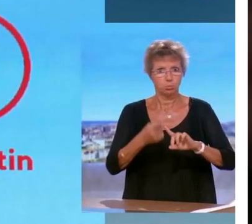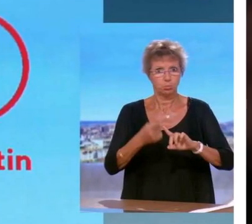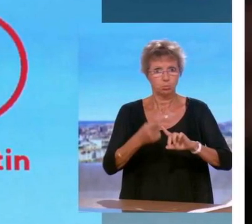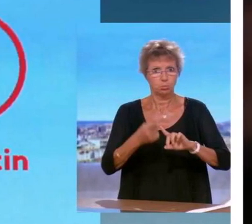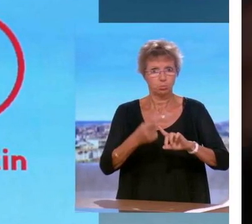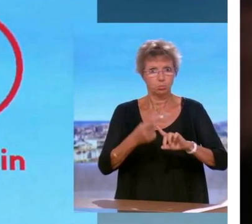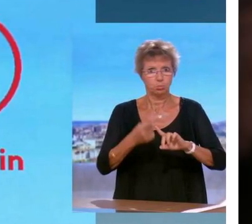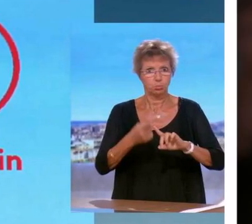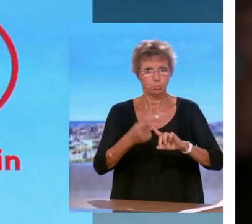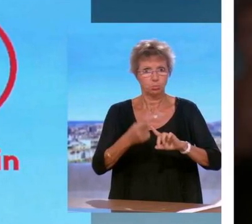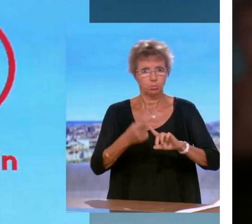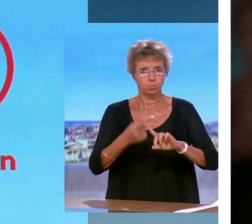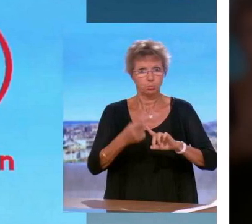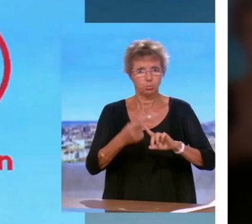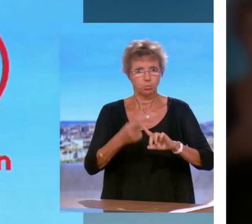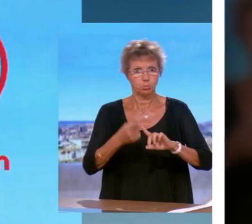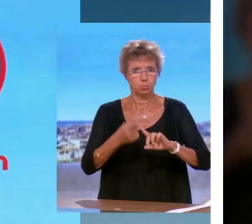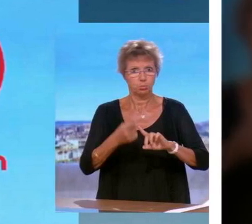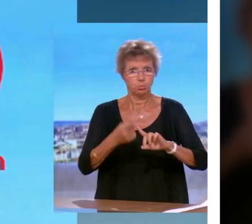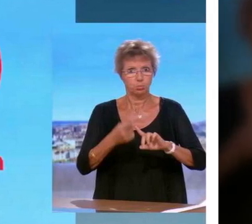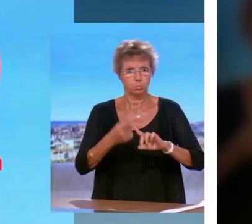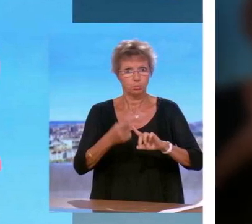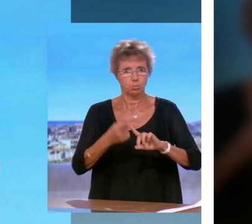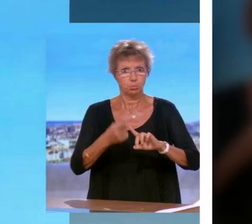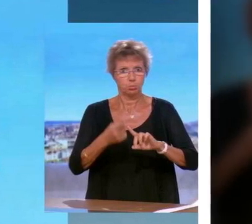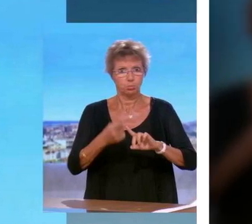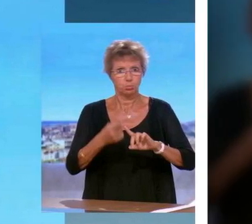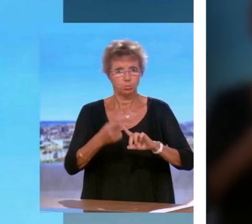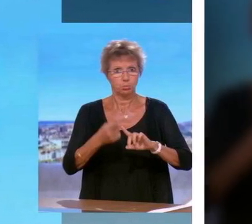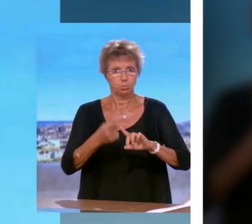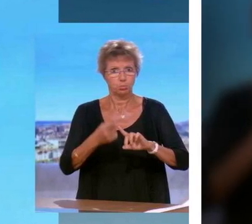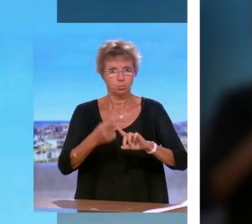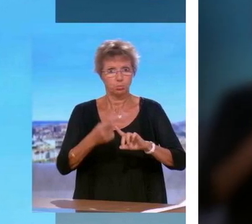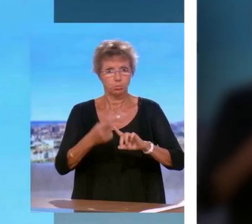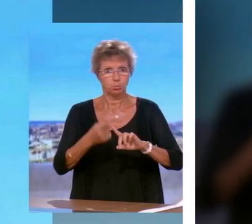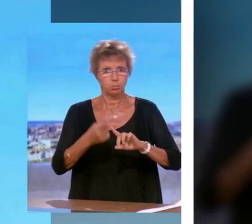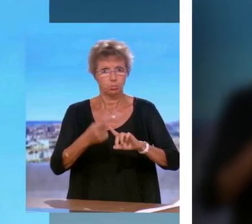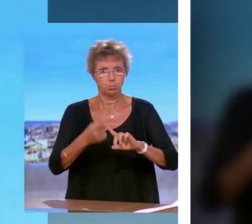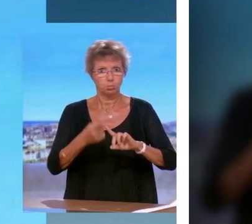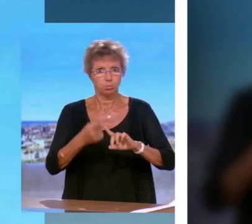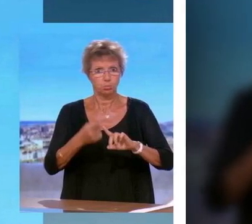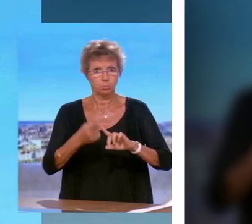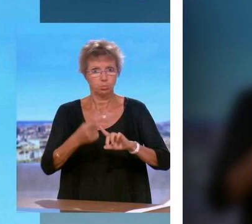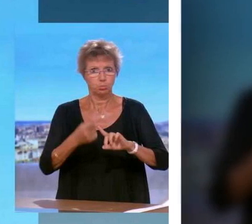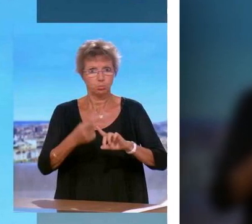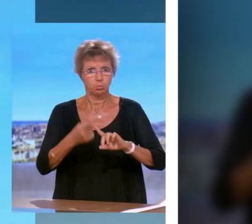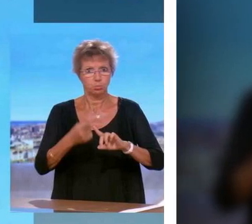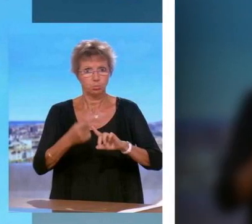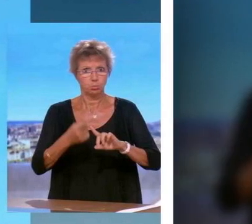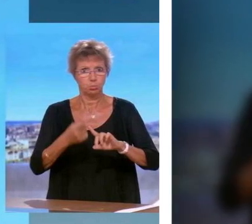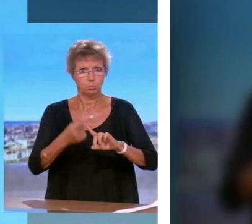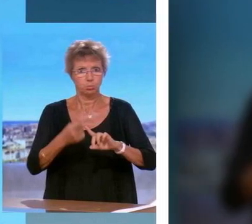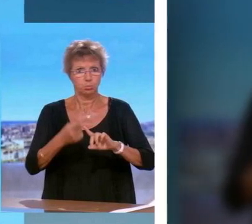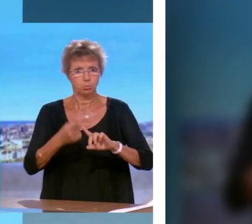Clément Beaune, justement ministre des Transports, a dû justifier la manœuvre à Thomas Otto ce 7 septembre 2023 dans